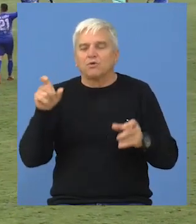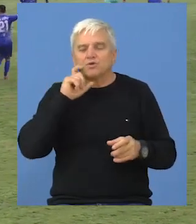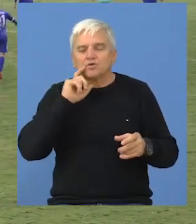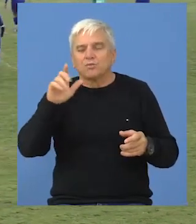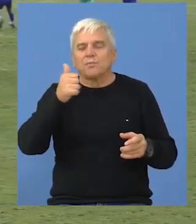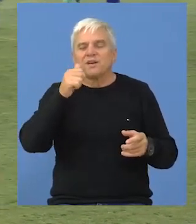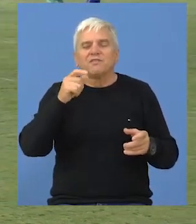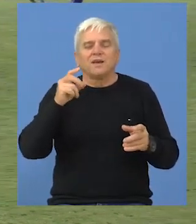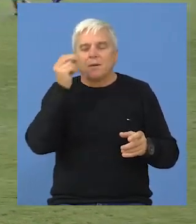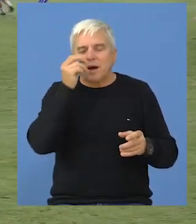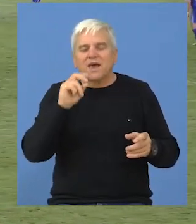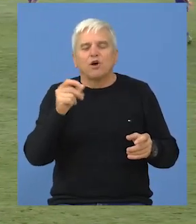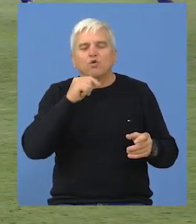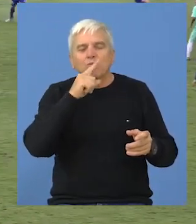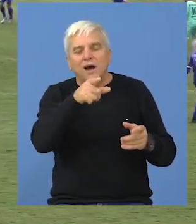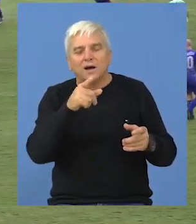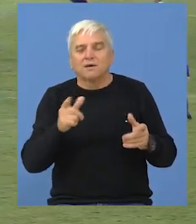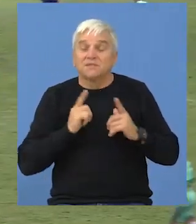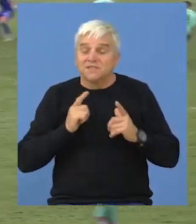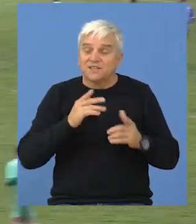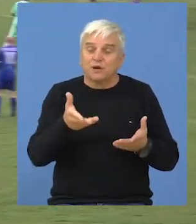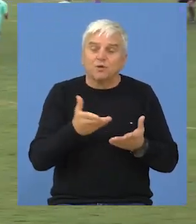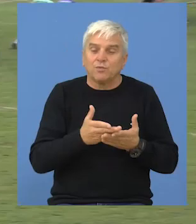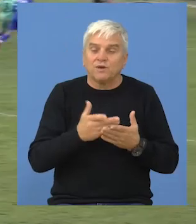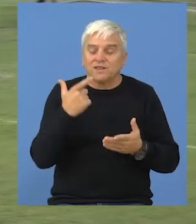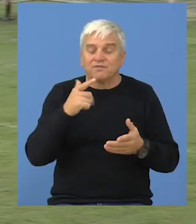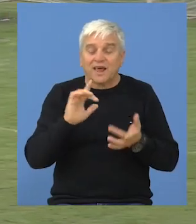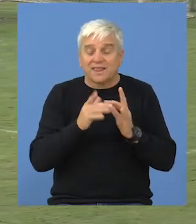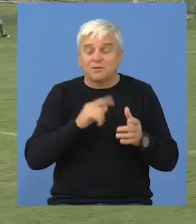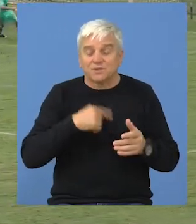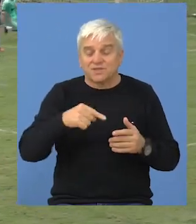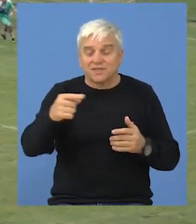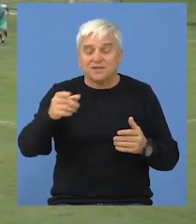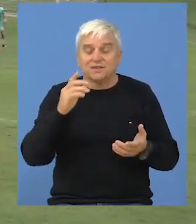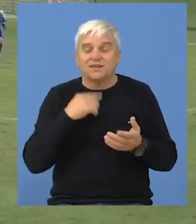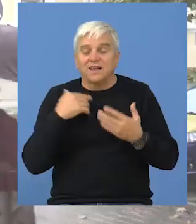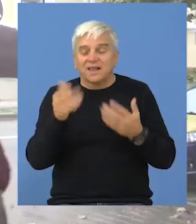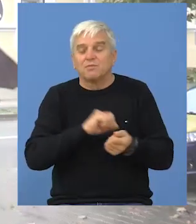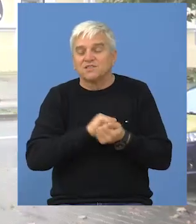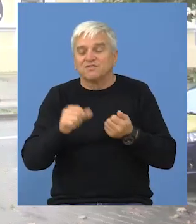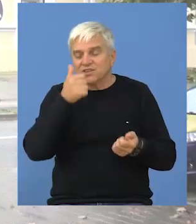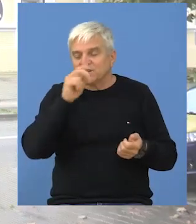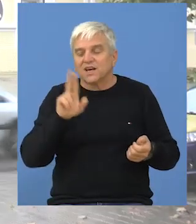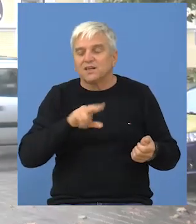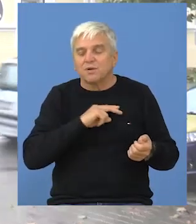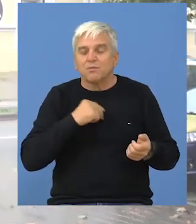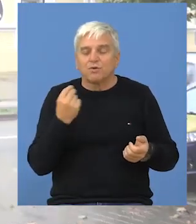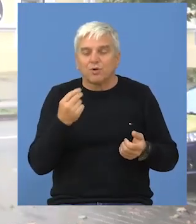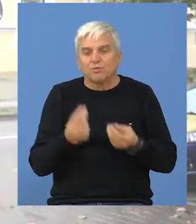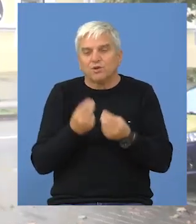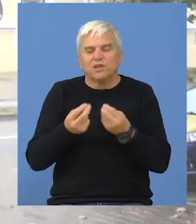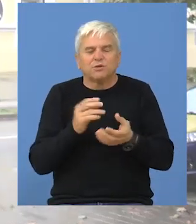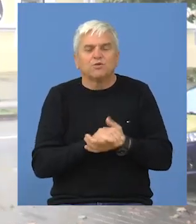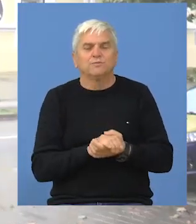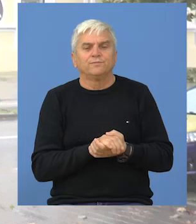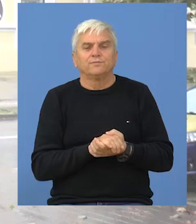biti lako u Somboru, zatim i 1. majeruma, tako da očekujem da u ove dve utakmice, da pre svega damo sve od sebe, da